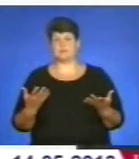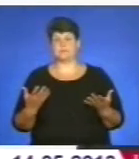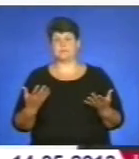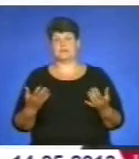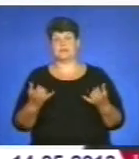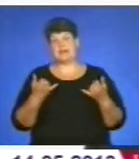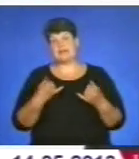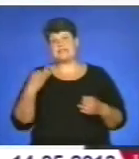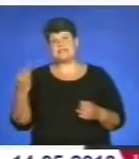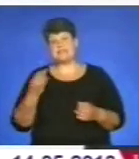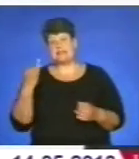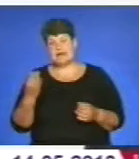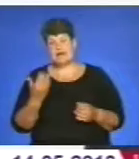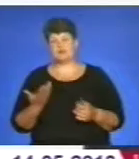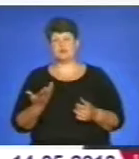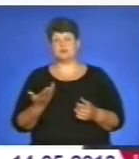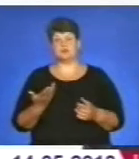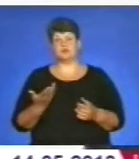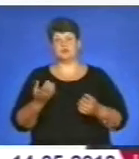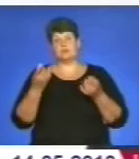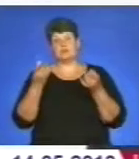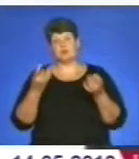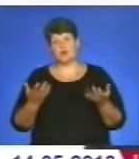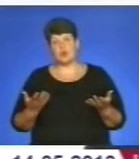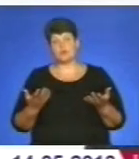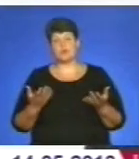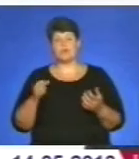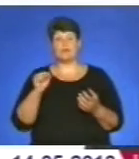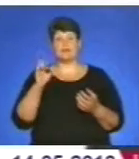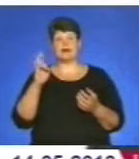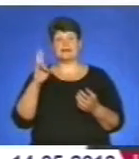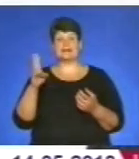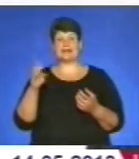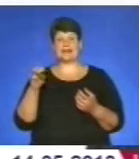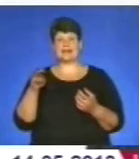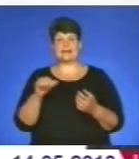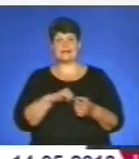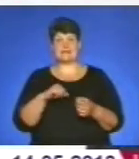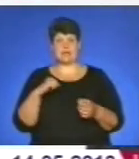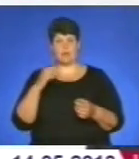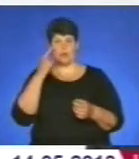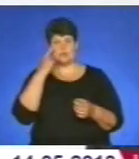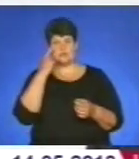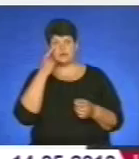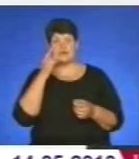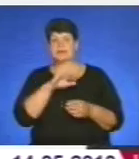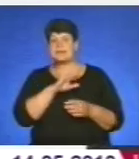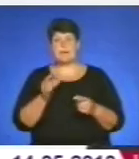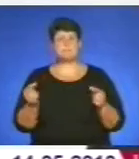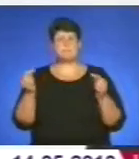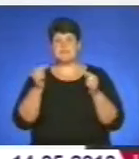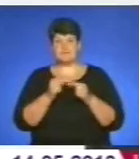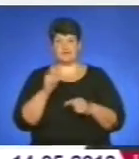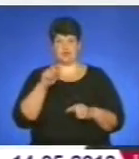якоїсь такої цікавості, то ви просто по анкеті самооцінювання не підтвердите того, що ви